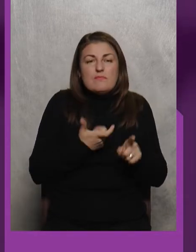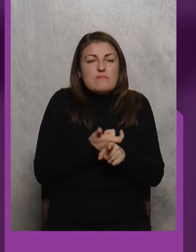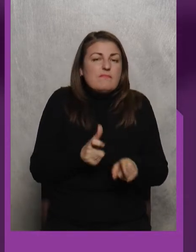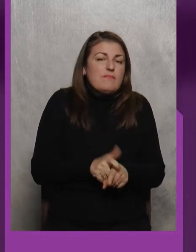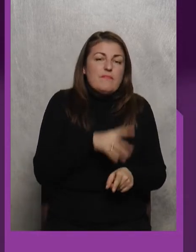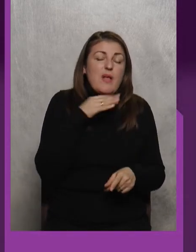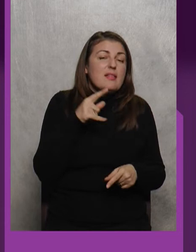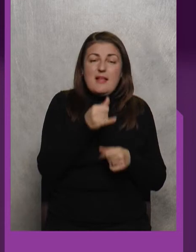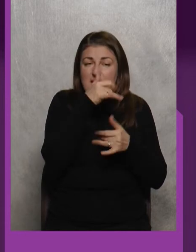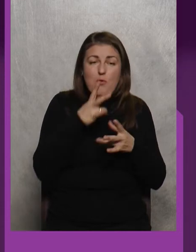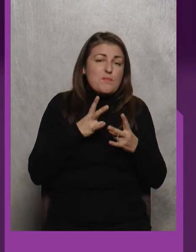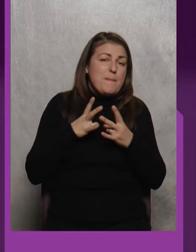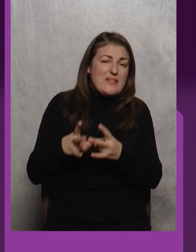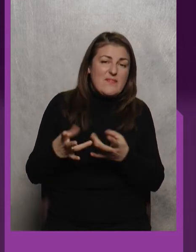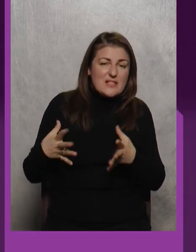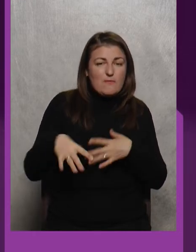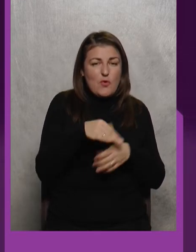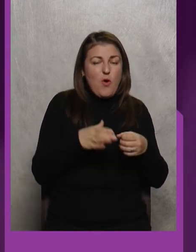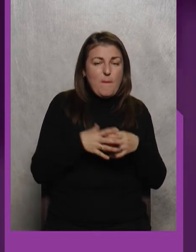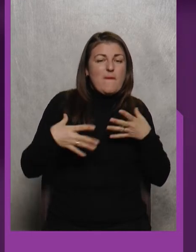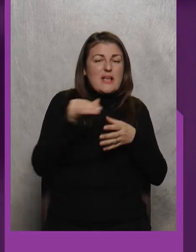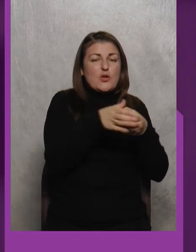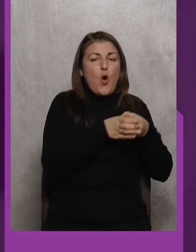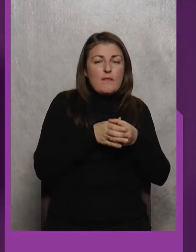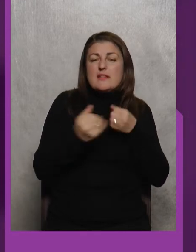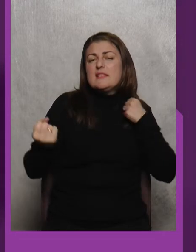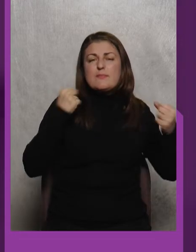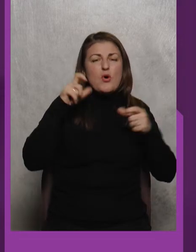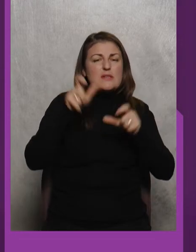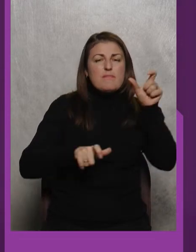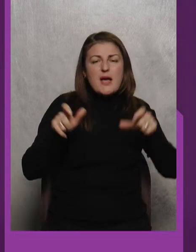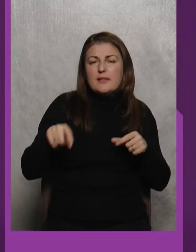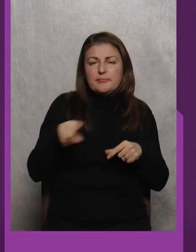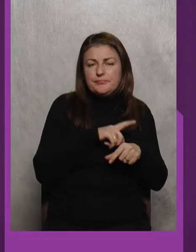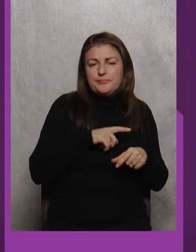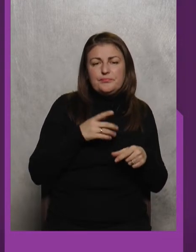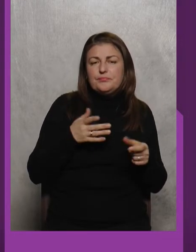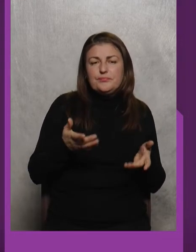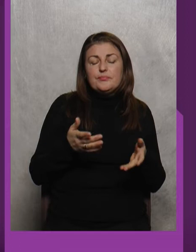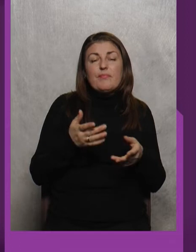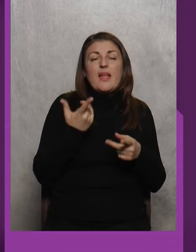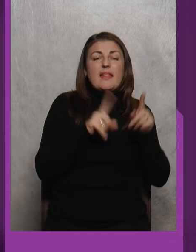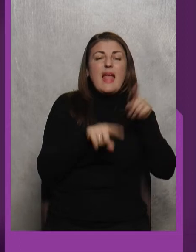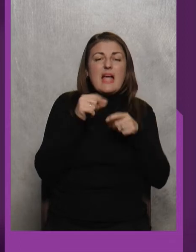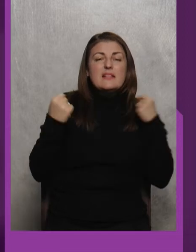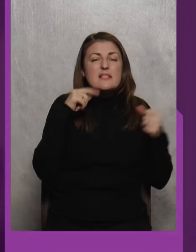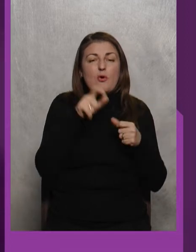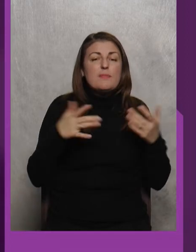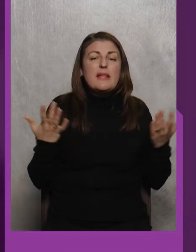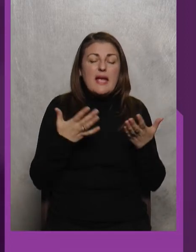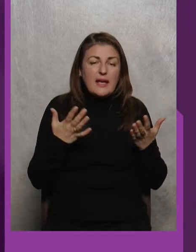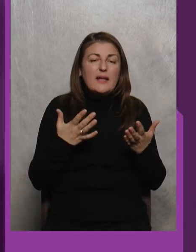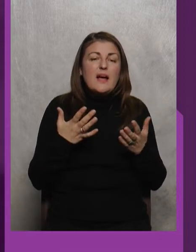Ти не можеш підвести Всю команду Весь колектив Спортсмени Деякі спортсмени, які